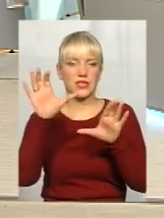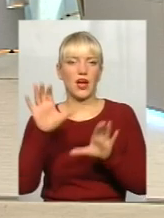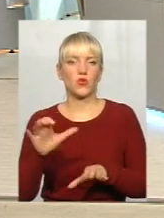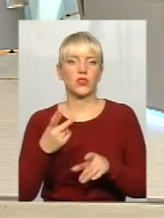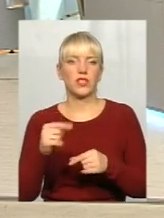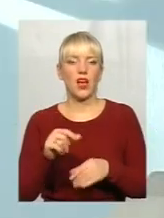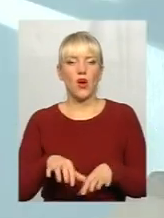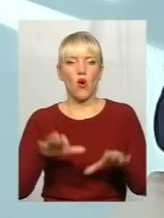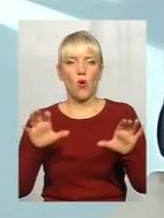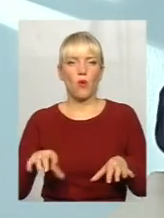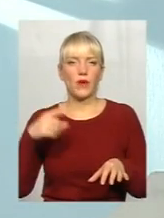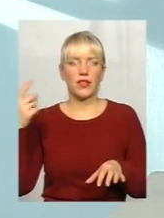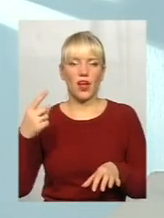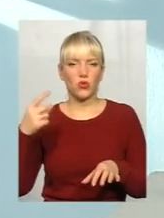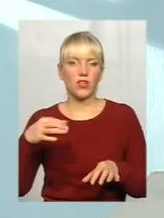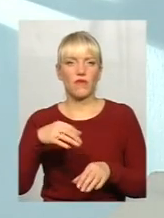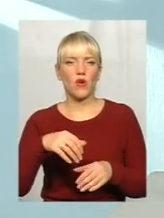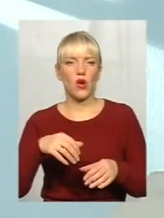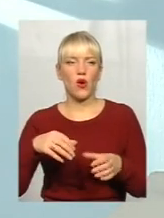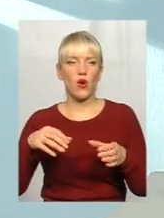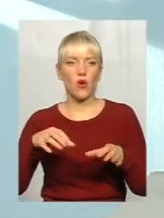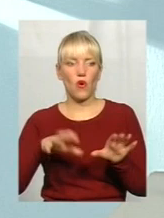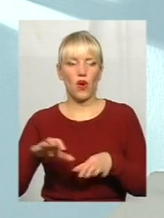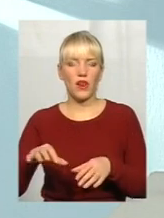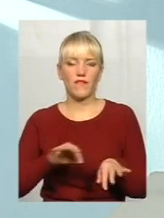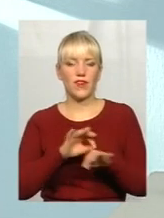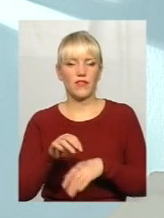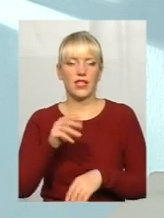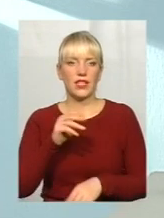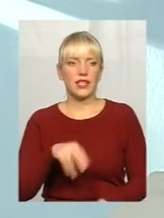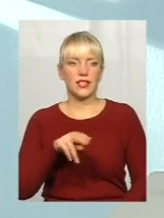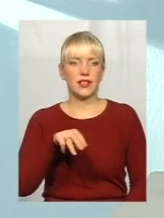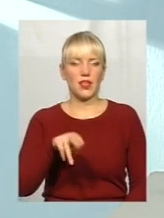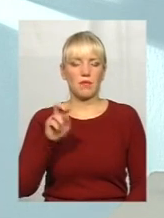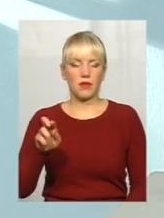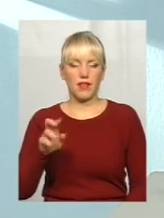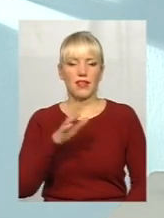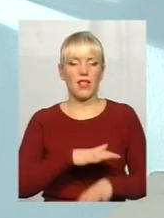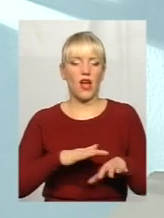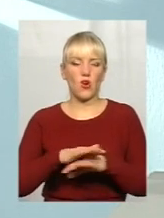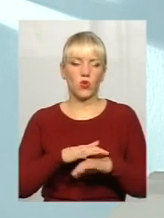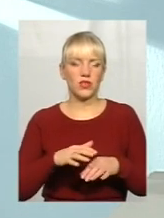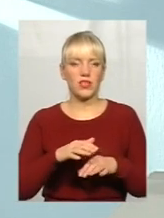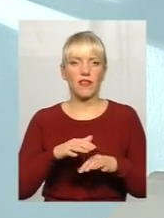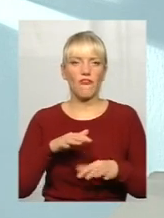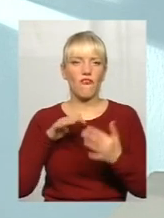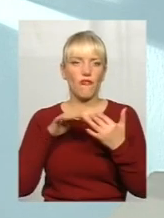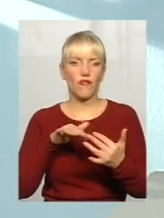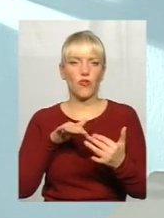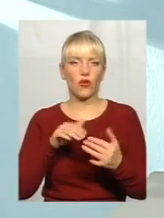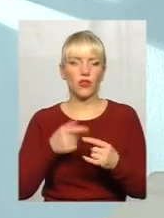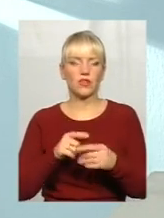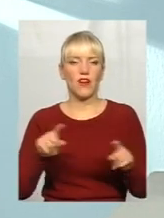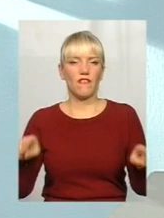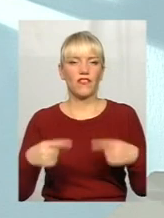губернаторів голів вивели звідом БПП, Народний фронт, відродження і воля народу. Вони же і